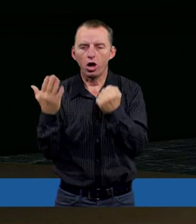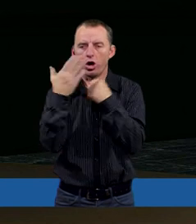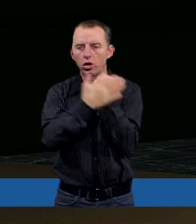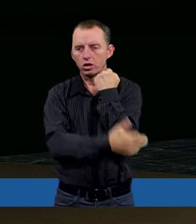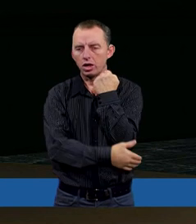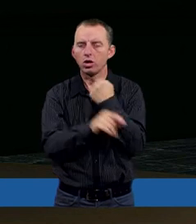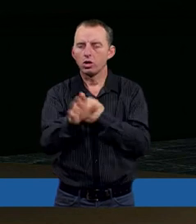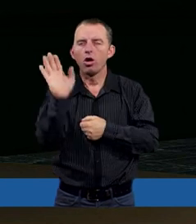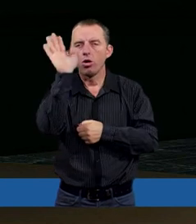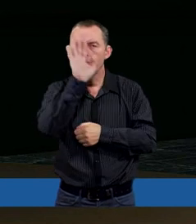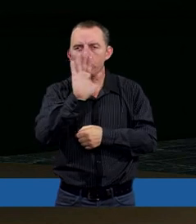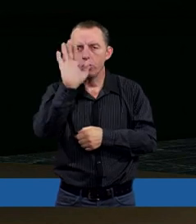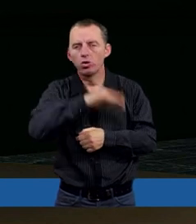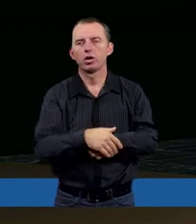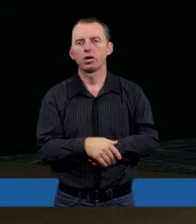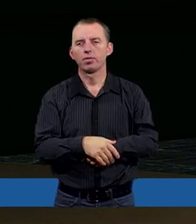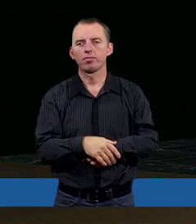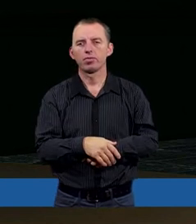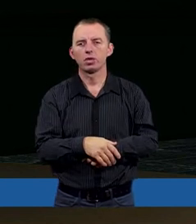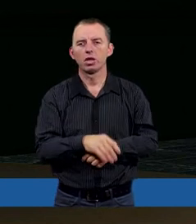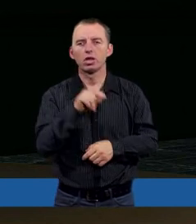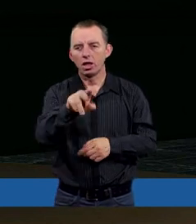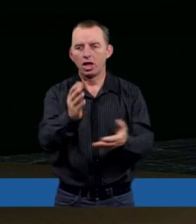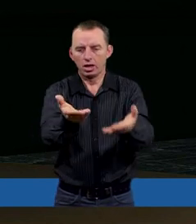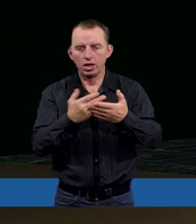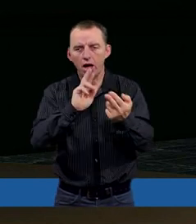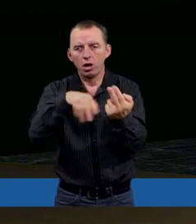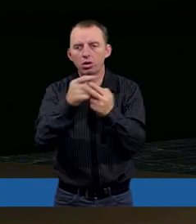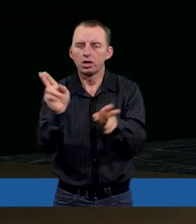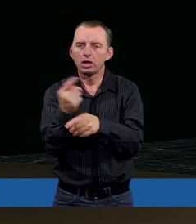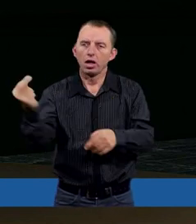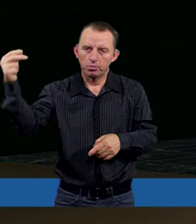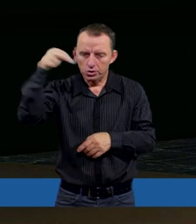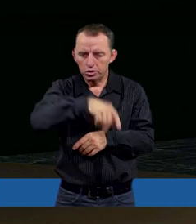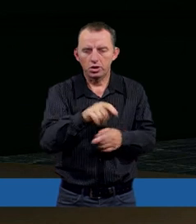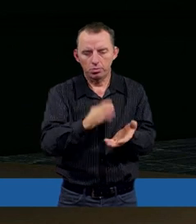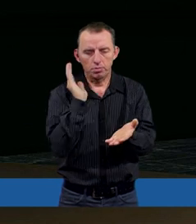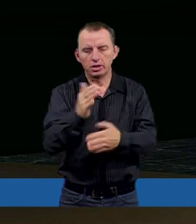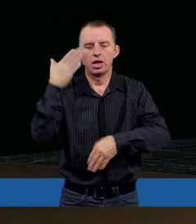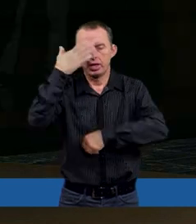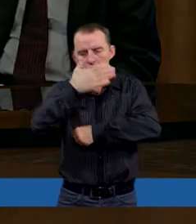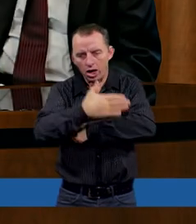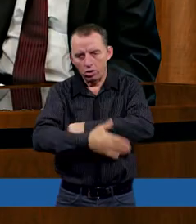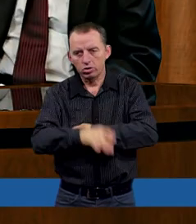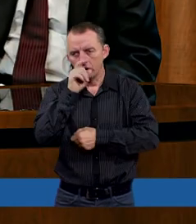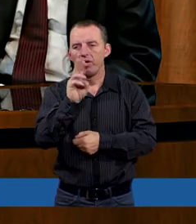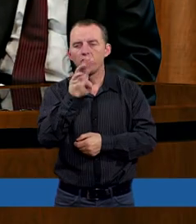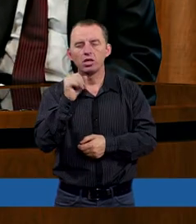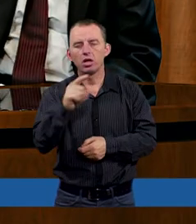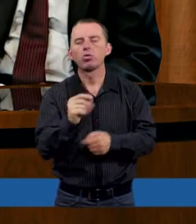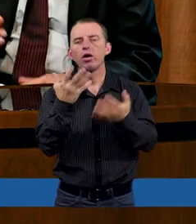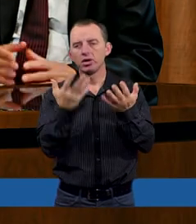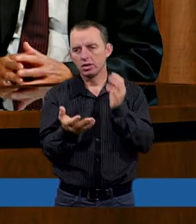to Bóg da odpowiedź, kiedy przyjdzie zakończenie złu. Władysławie? No ja